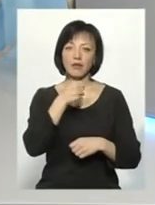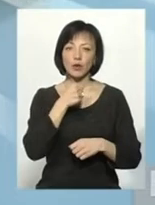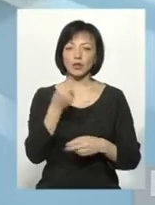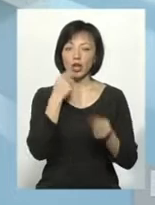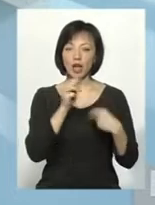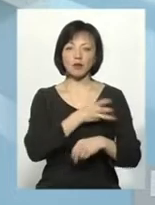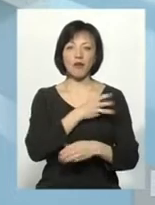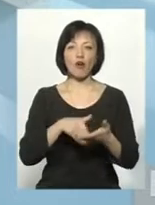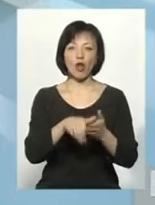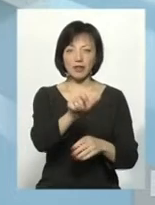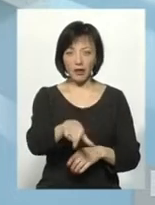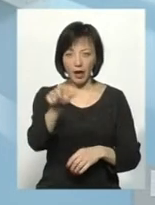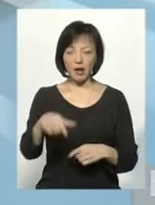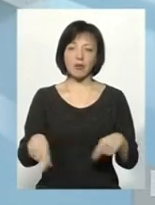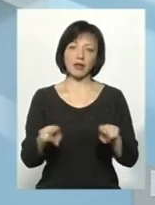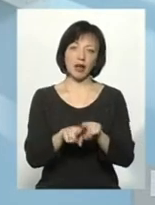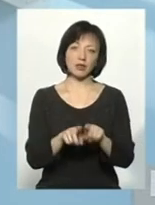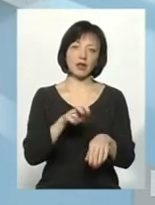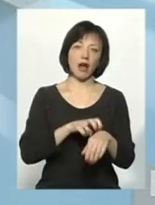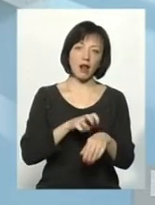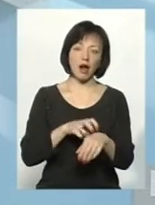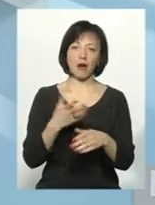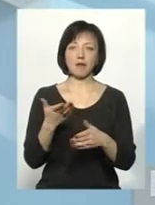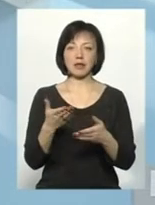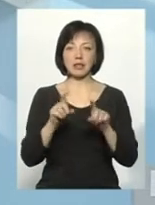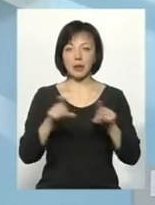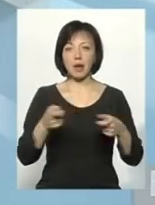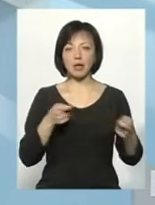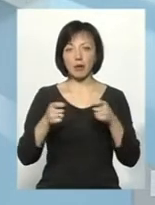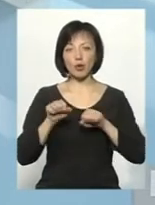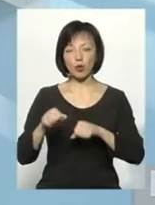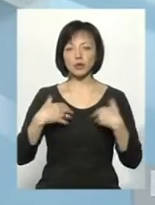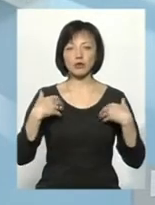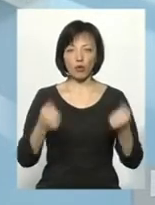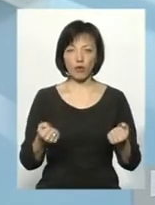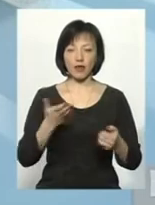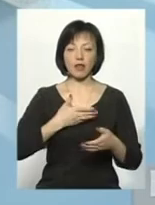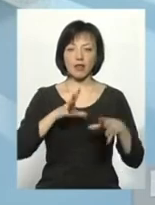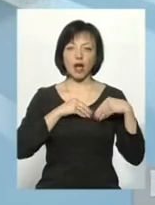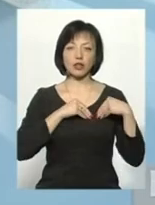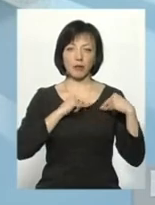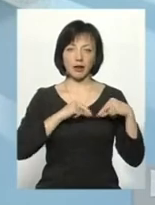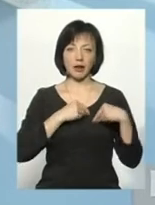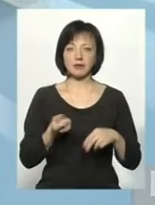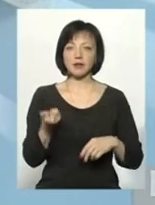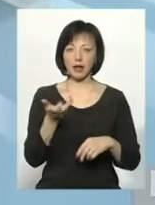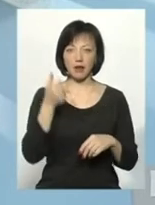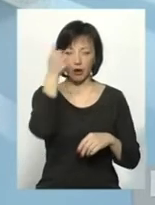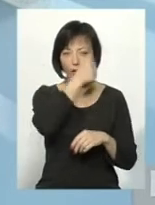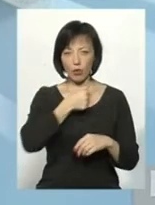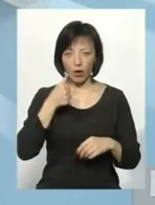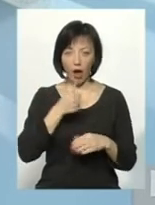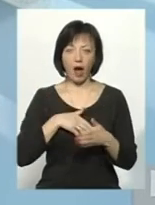волонтерами, а також з лікарями, з Департаментом охорони здоров'я, який є нашим партнером, також вже декілька років,